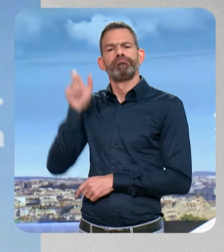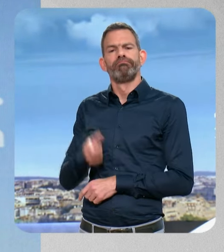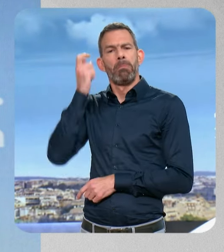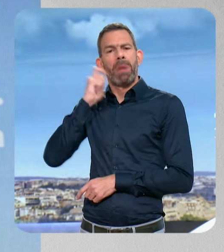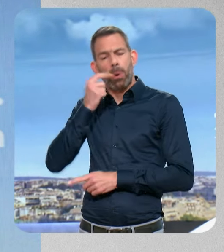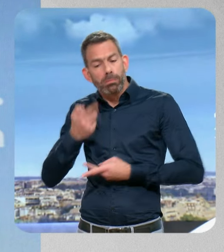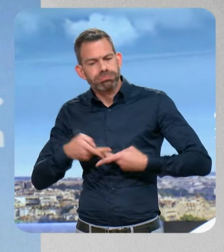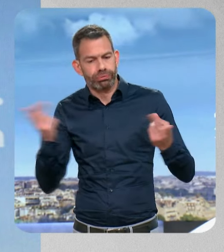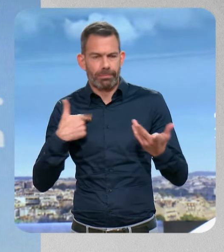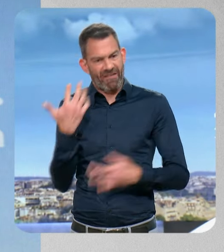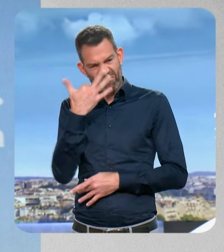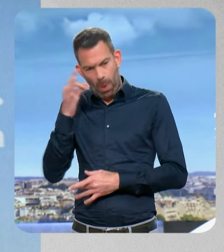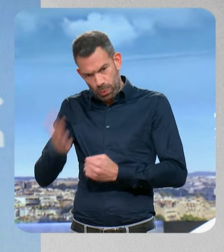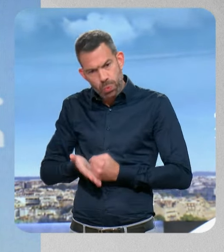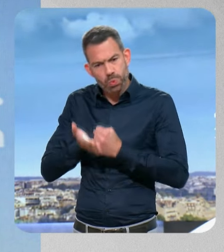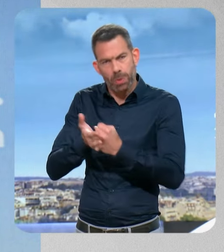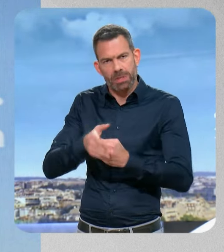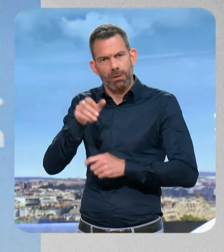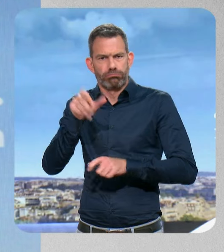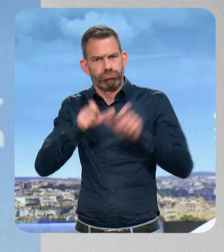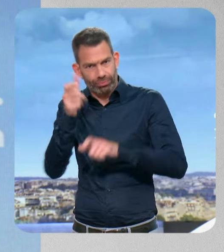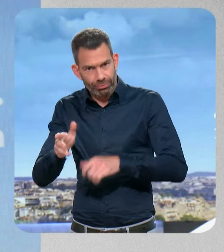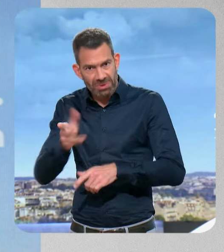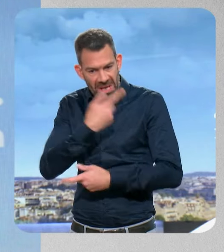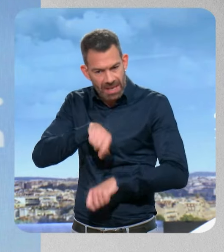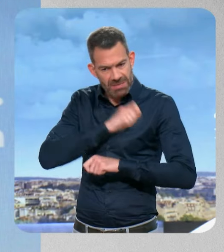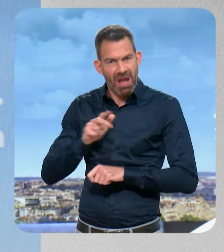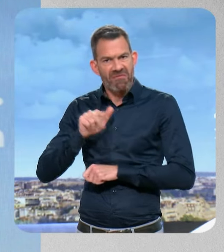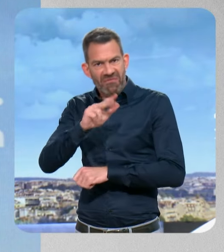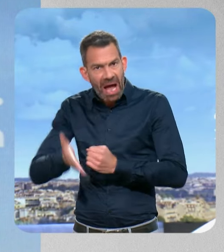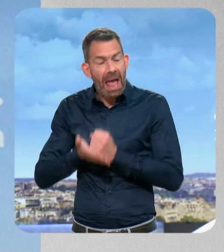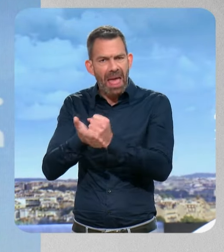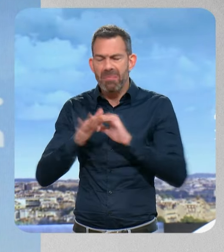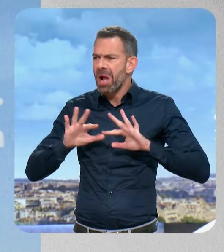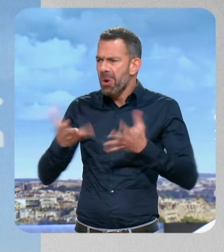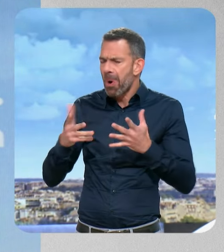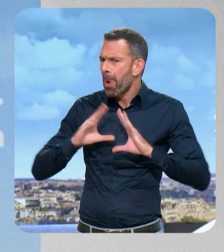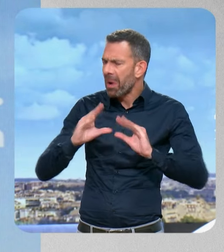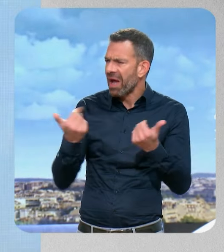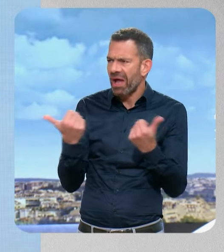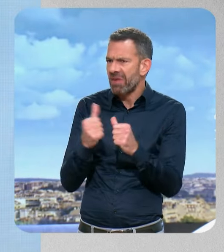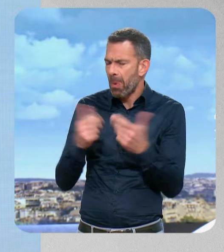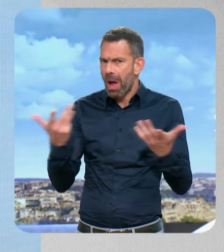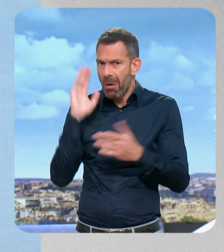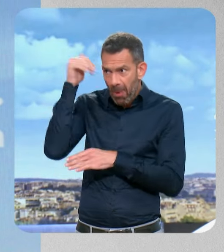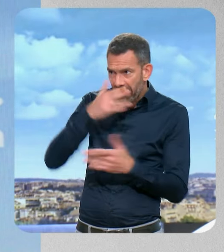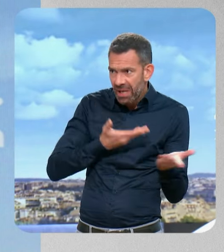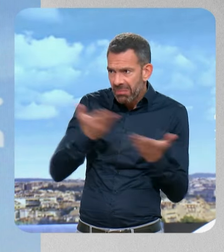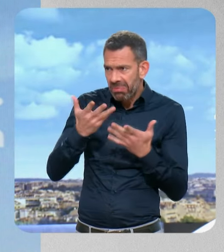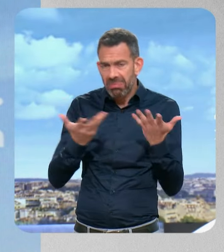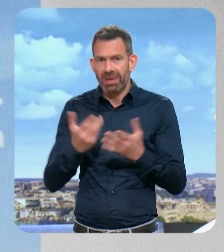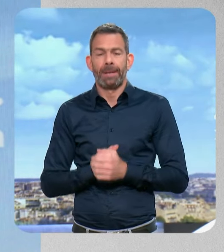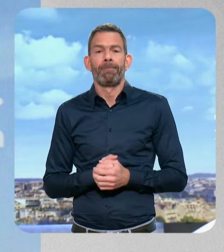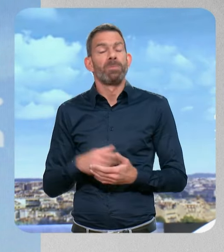espagnols. Concrètement, est-ce qu'il des moyens qui vont être envoyés en Espagne des pompiers ? Qu'est-ce qui est prévu ? – D'abord, je voudrais exprimer un message de compassion et de